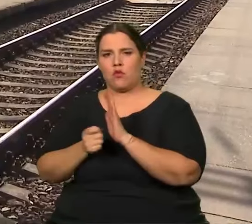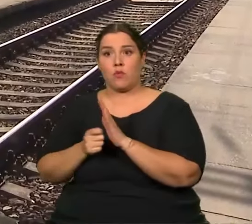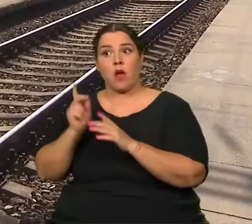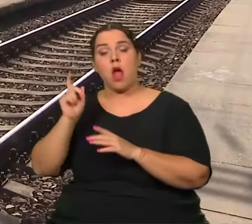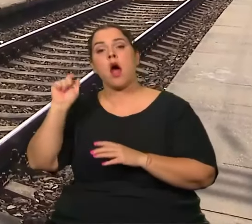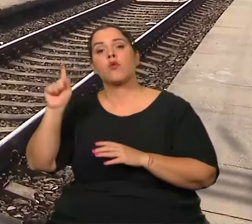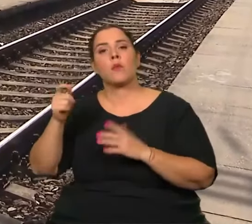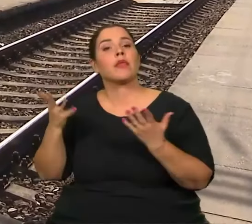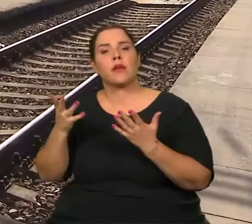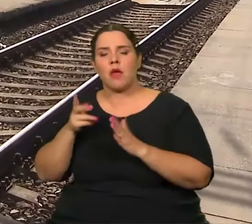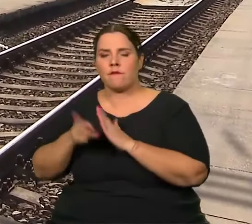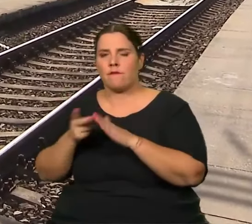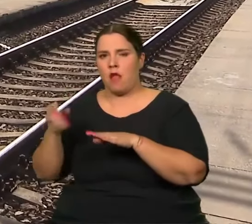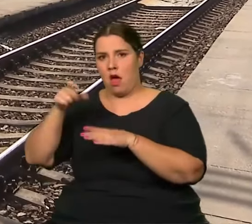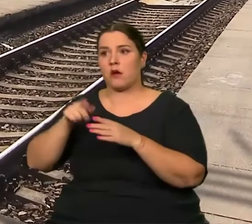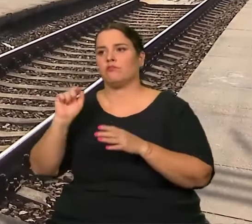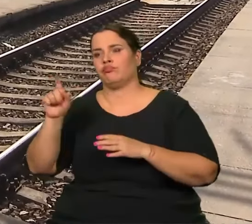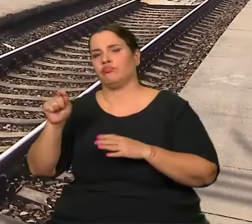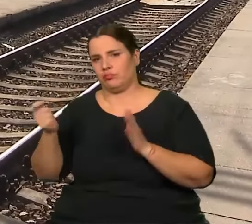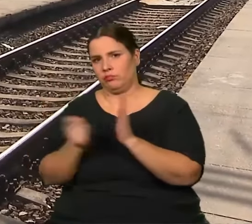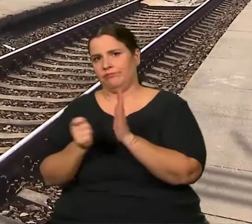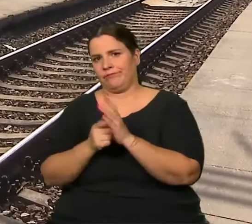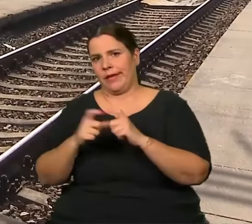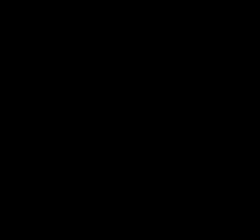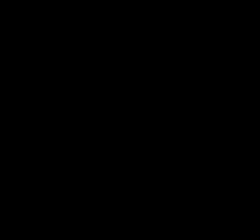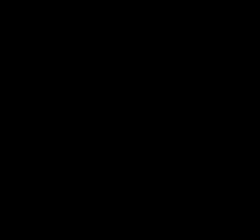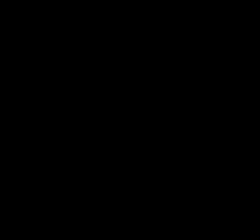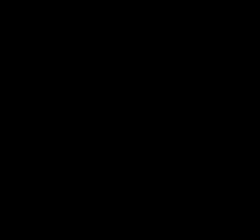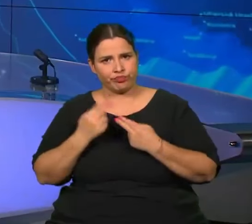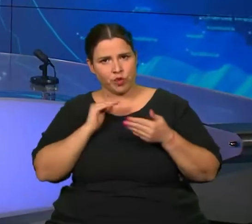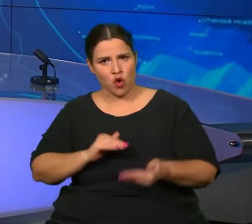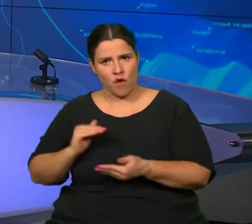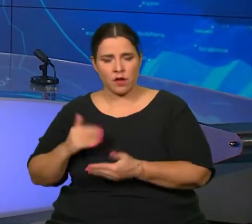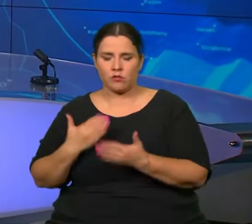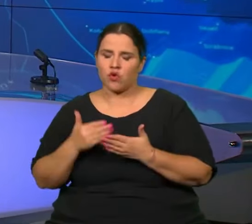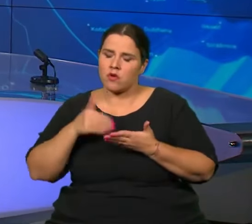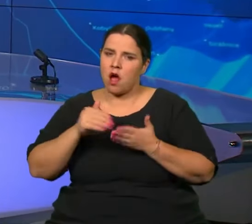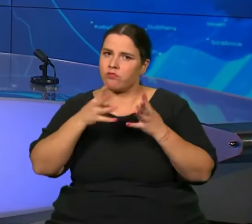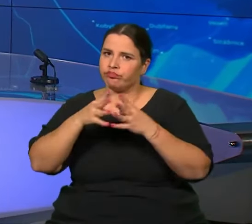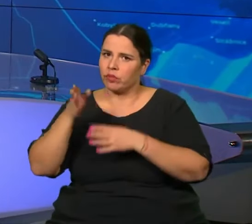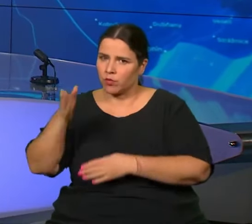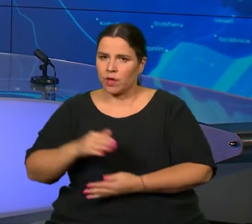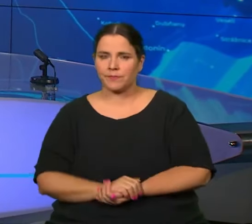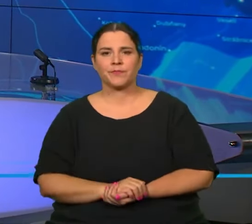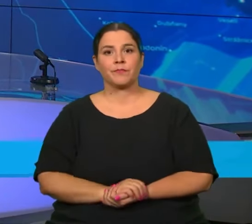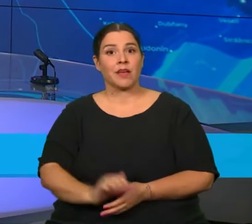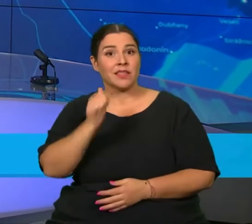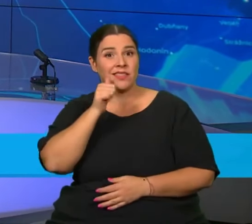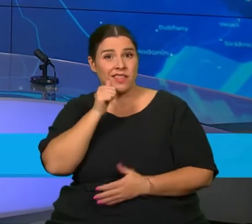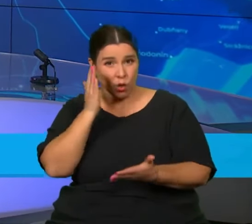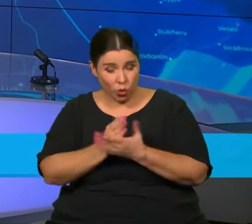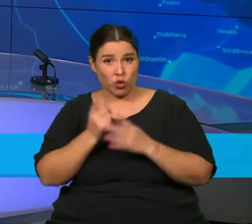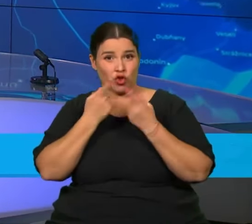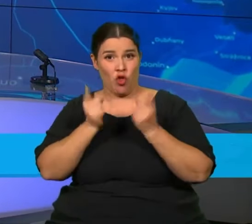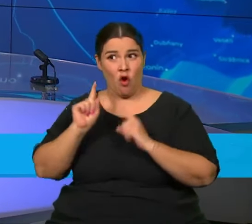Barbara Havlanová a Adam Vincent Bartoš, Česká televize. Slováci zítra v prvním kole začnou